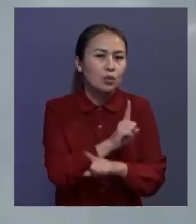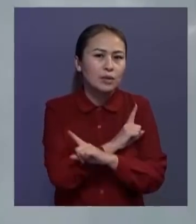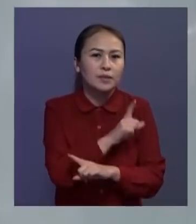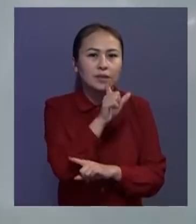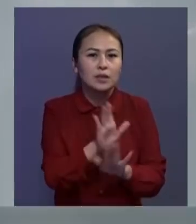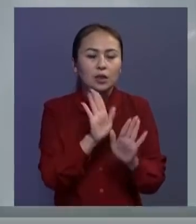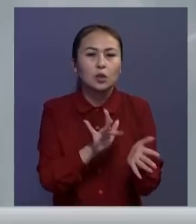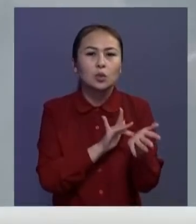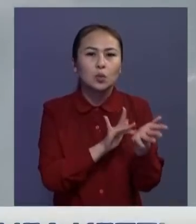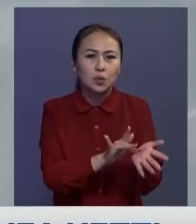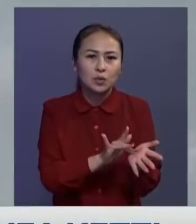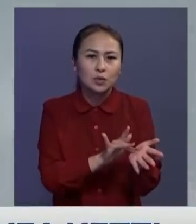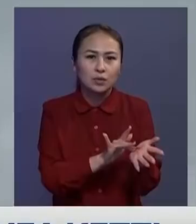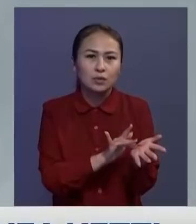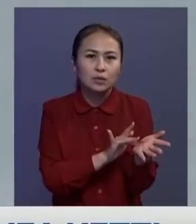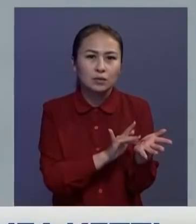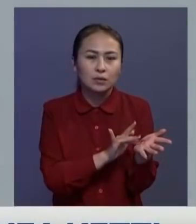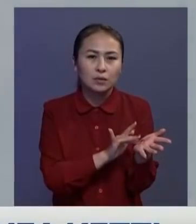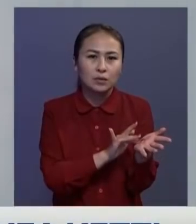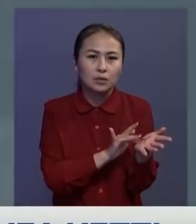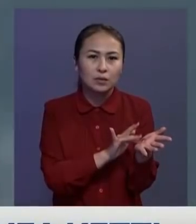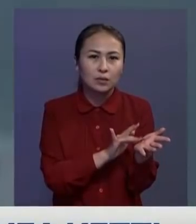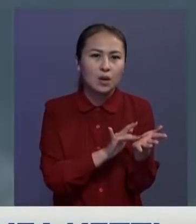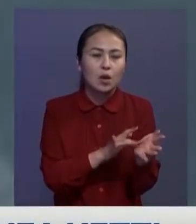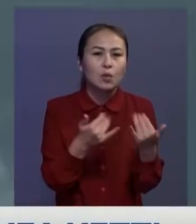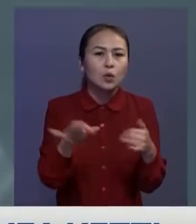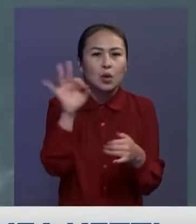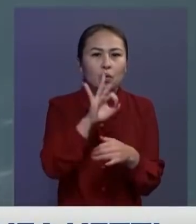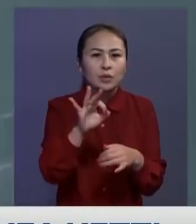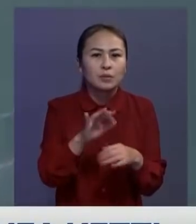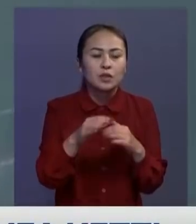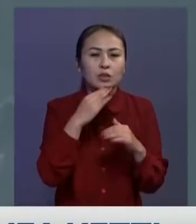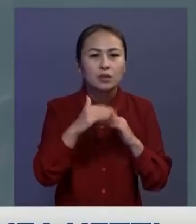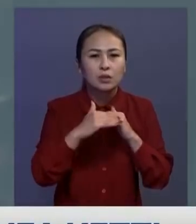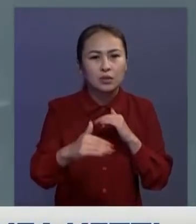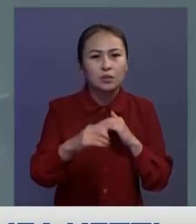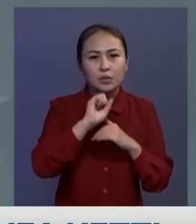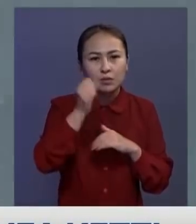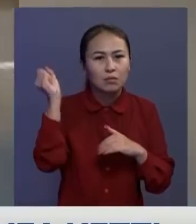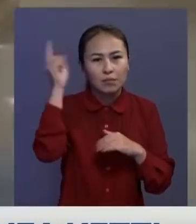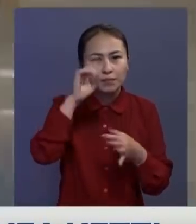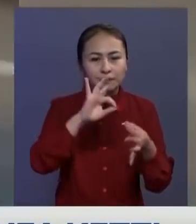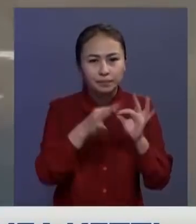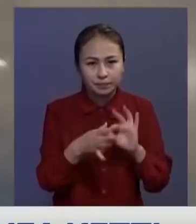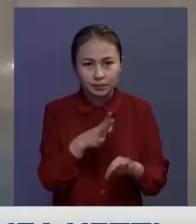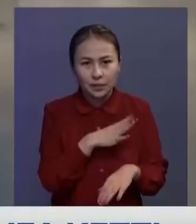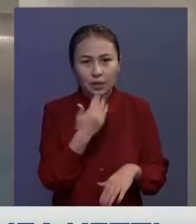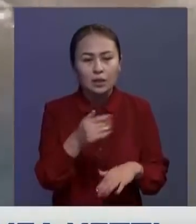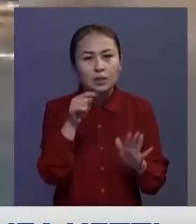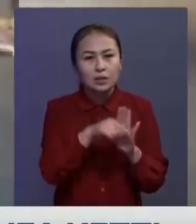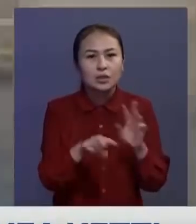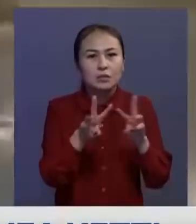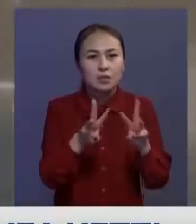жұмғанның тек турист екені белгілі бұл туралы осы елдегі меншікті тілшіміз мереуерді қанағат қабарлайды.